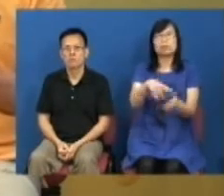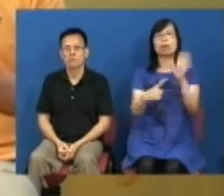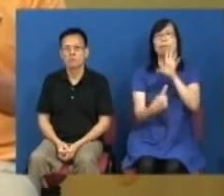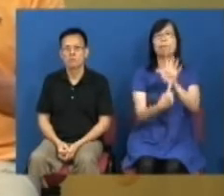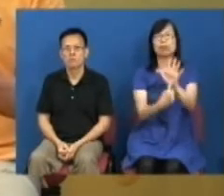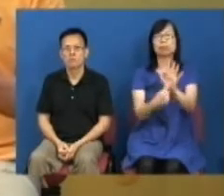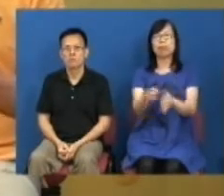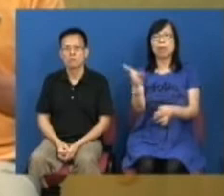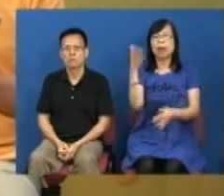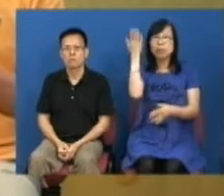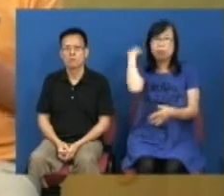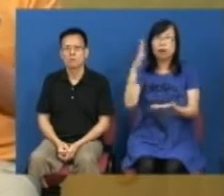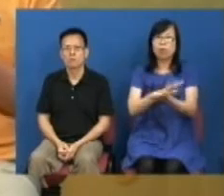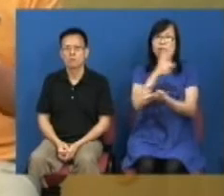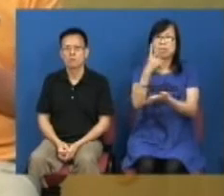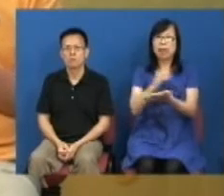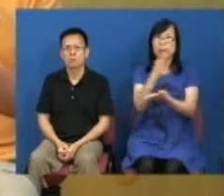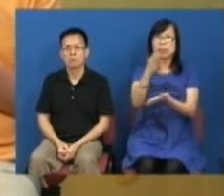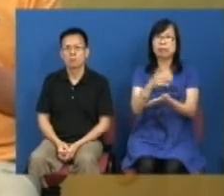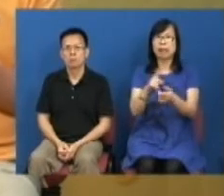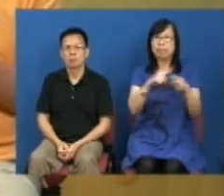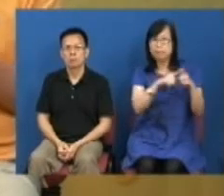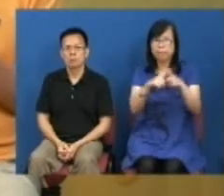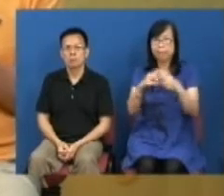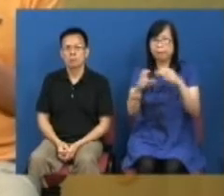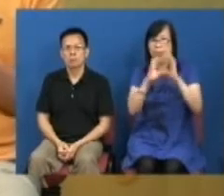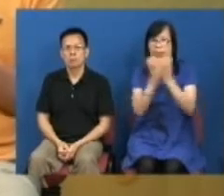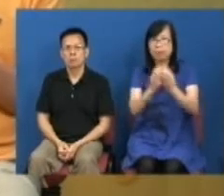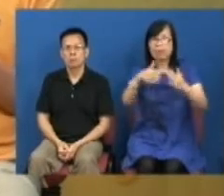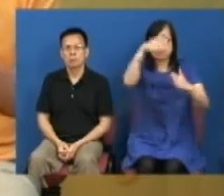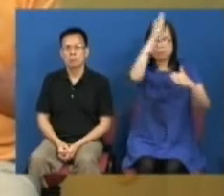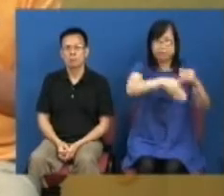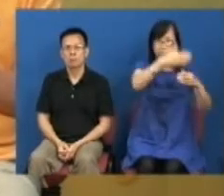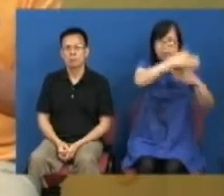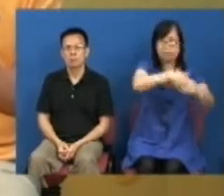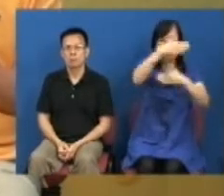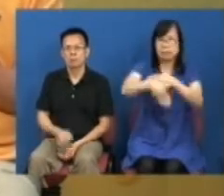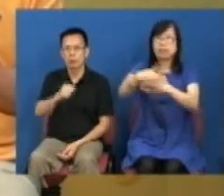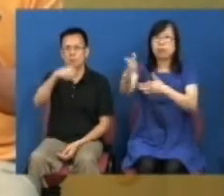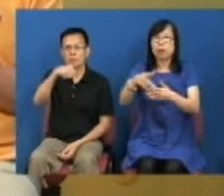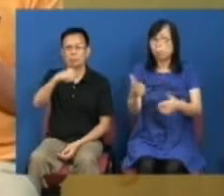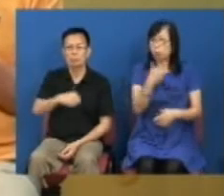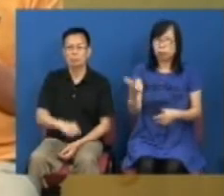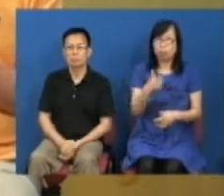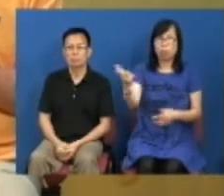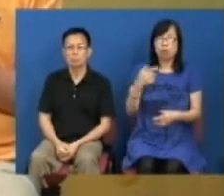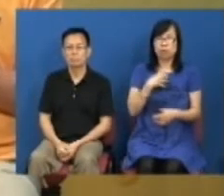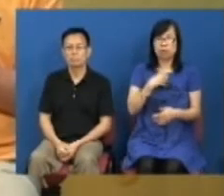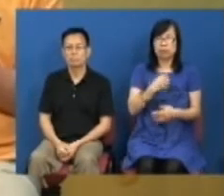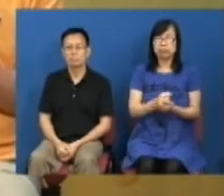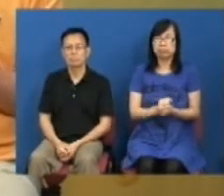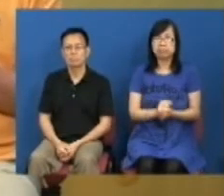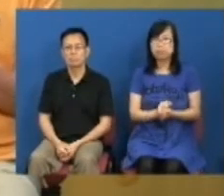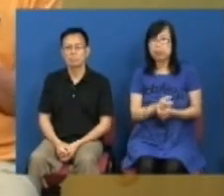过去两三年其实民阵就观察到警方截农的次数是越来越多是我们觉得甚至乎是有